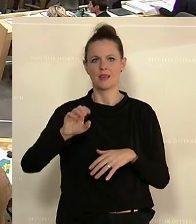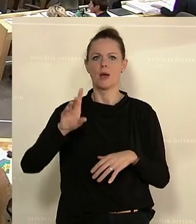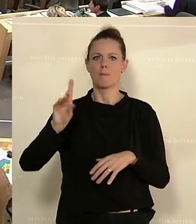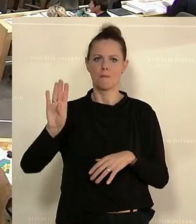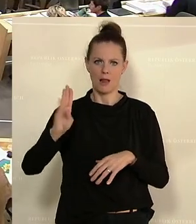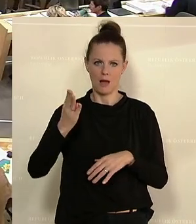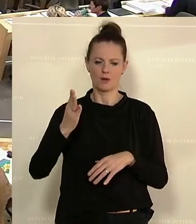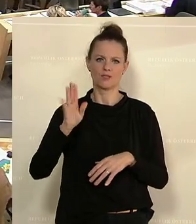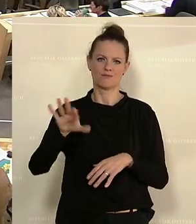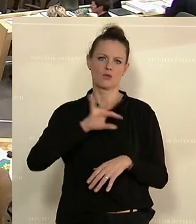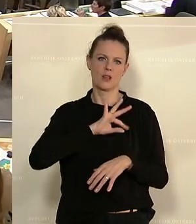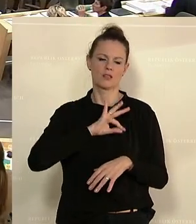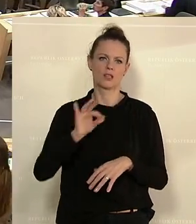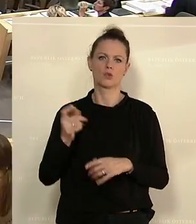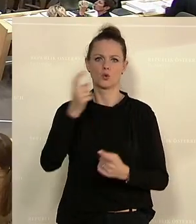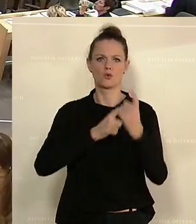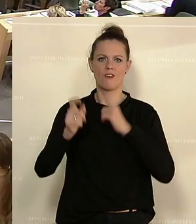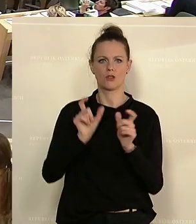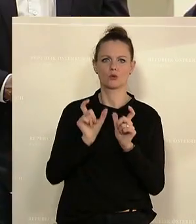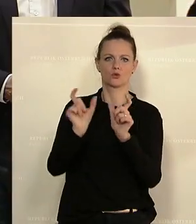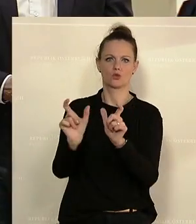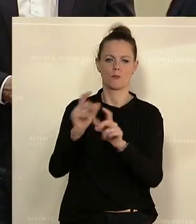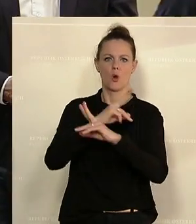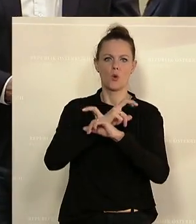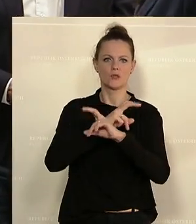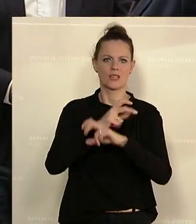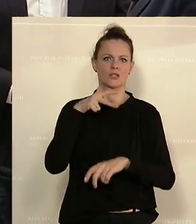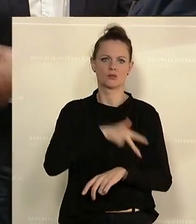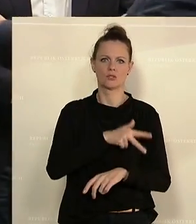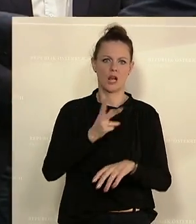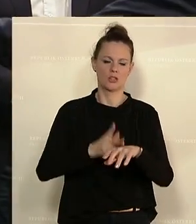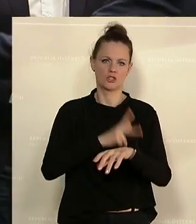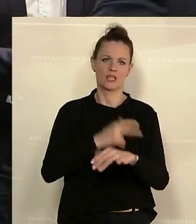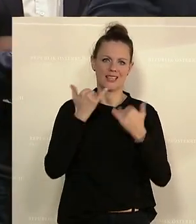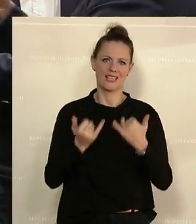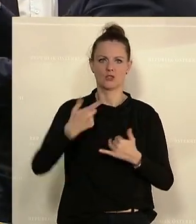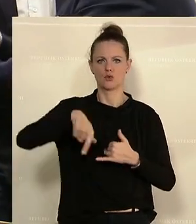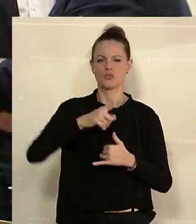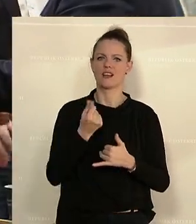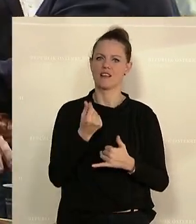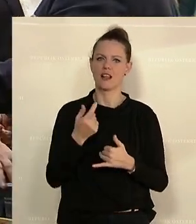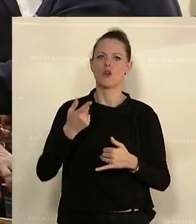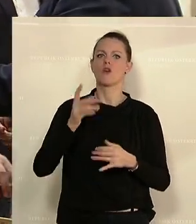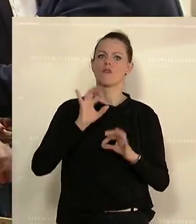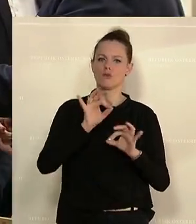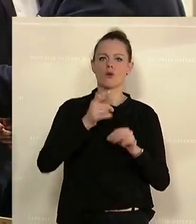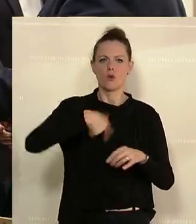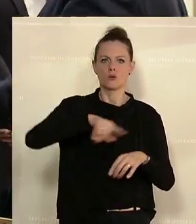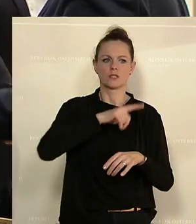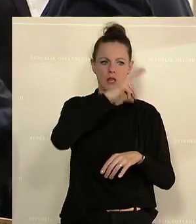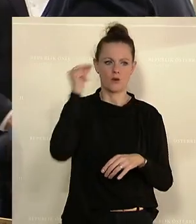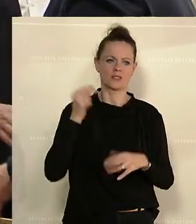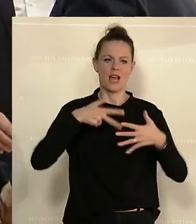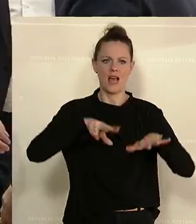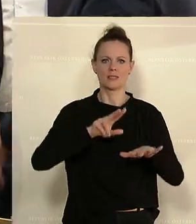Auch für die notwendige Betreuung von Menschen mit Behinderung bzw. für den Fall der behördlichen Schließung einer Klasse oder einer